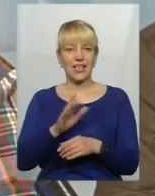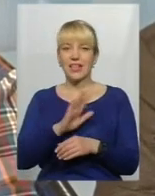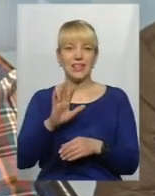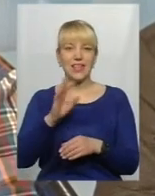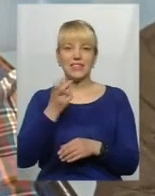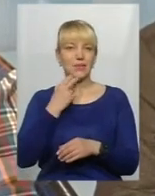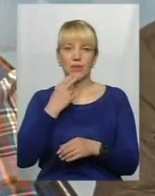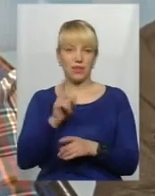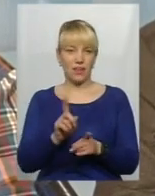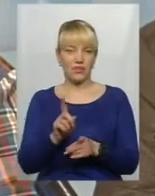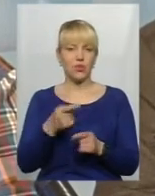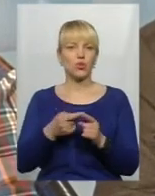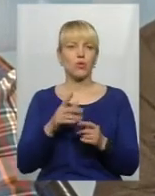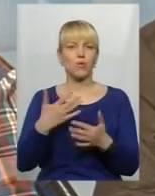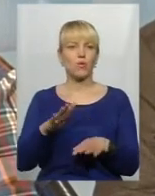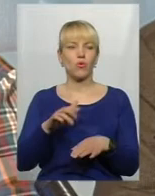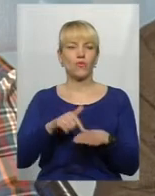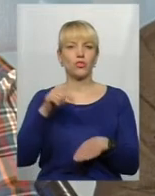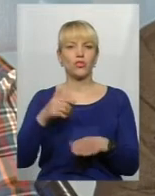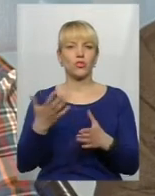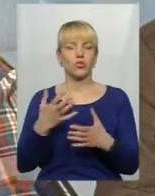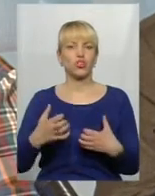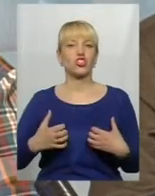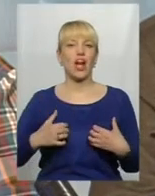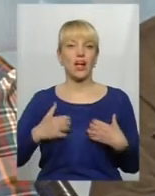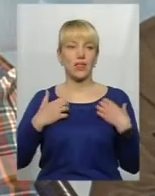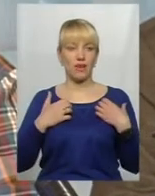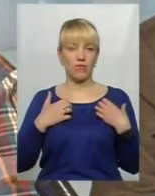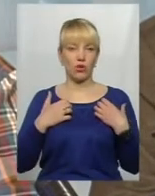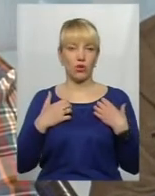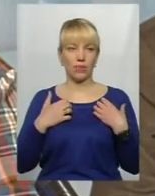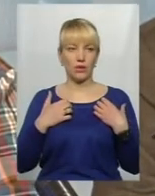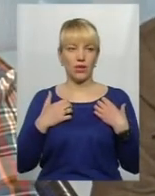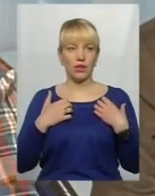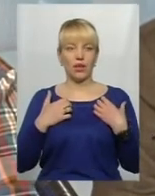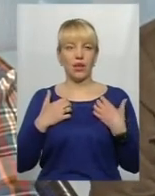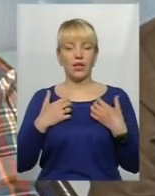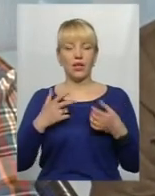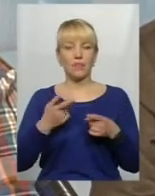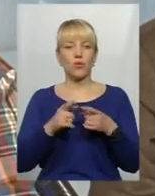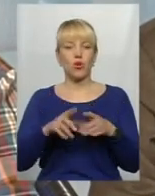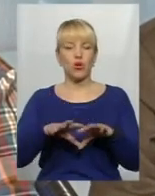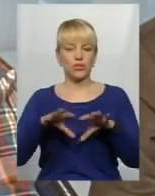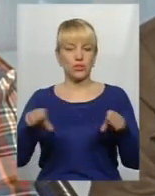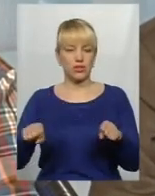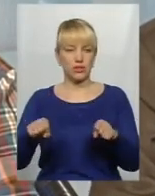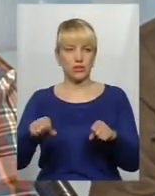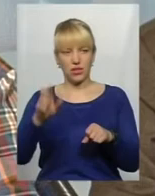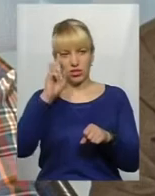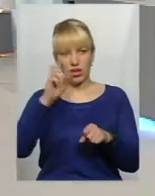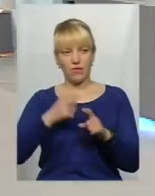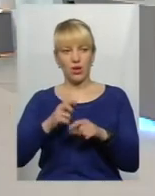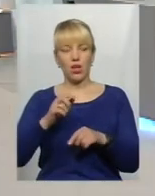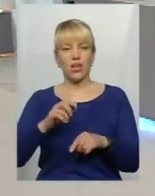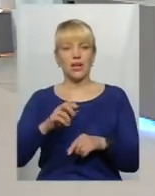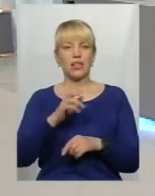то вже було щось таке відчуття чогось жахливого. Прообраз татилітарної держави, той градоначальник Огрюм-Бурчеїв,